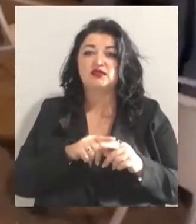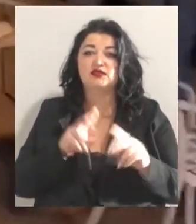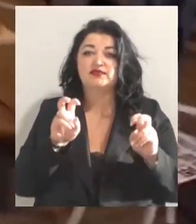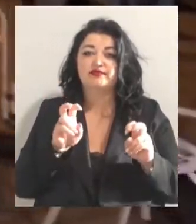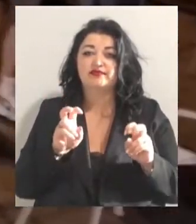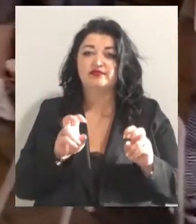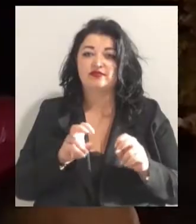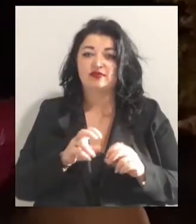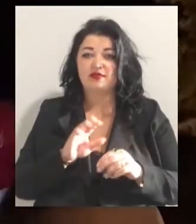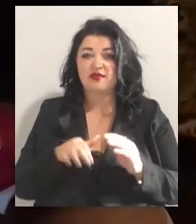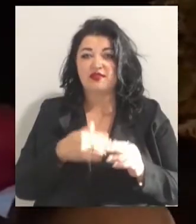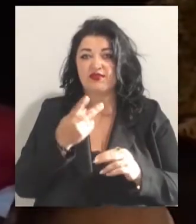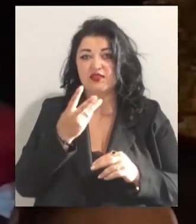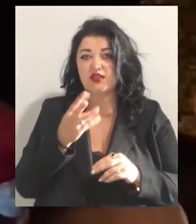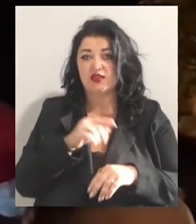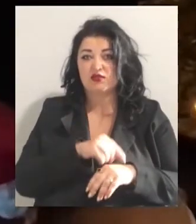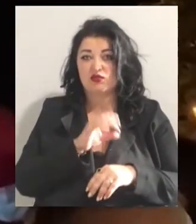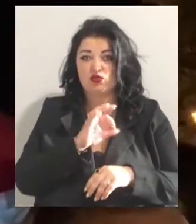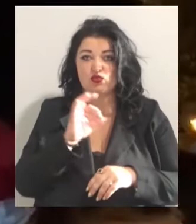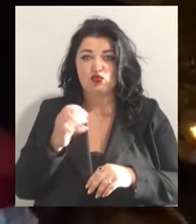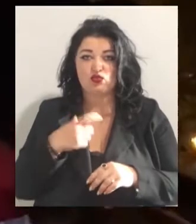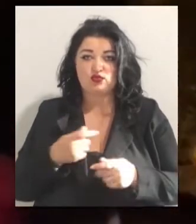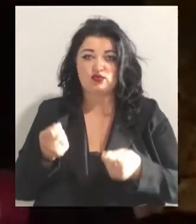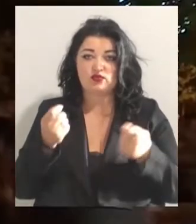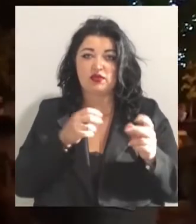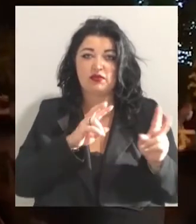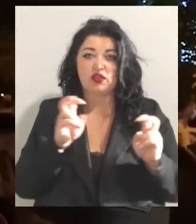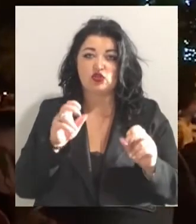після 23.00. З собою принесли тематичні плакати.